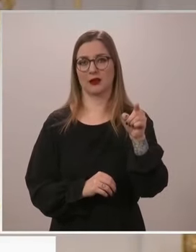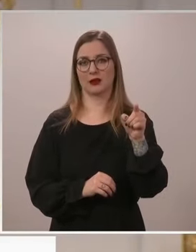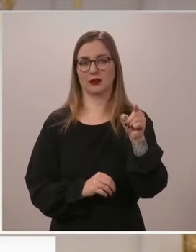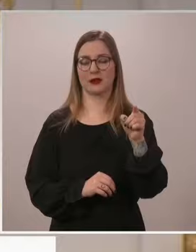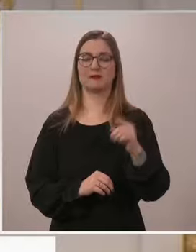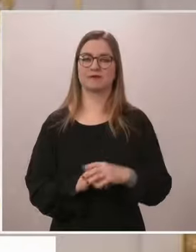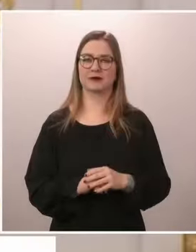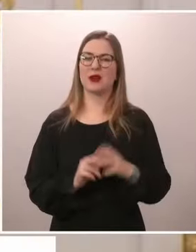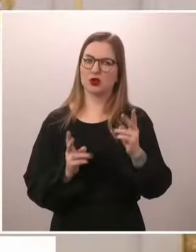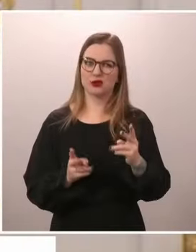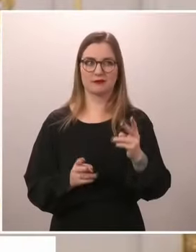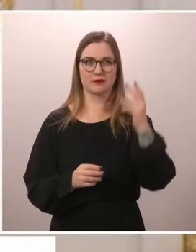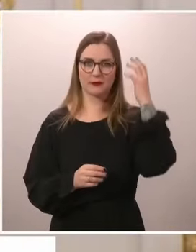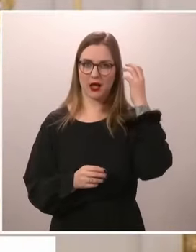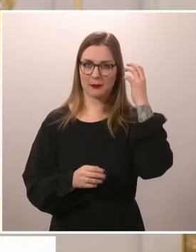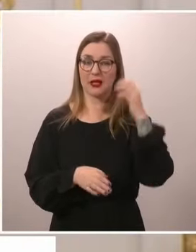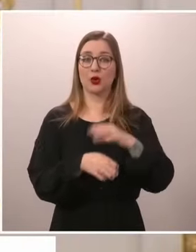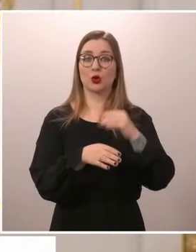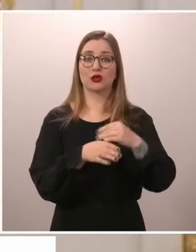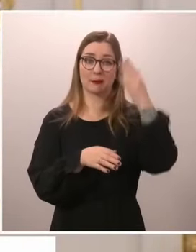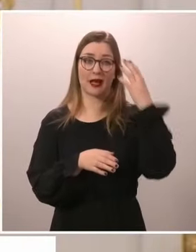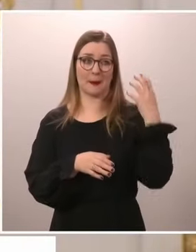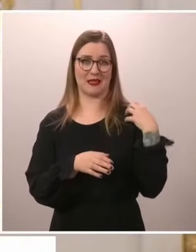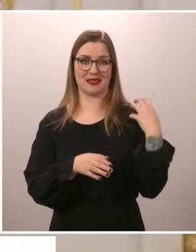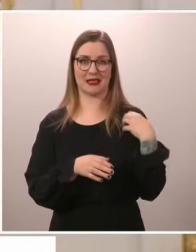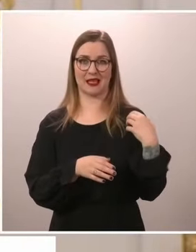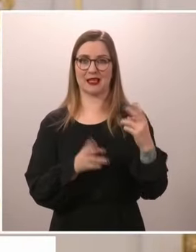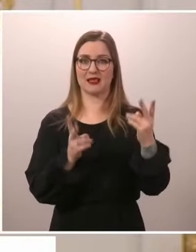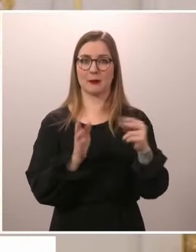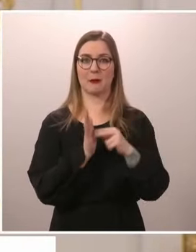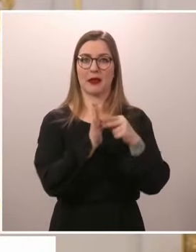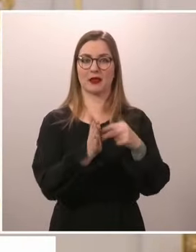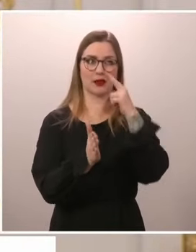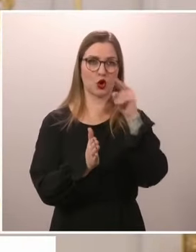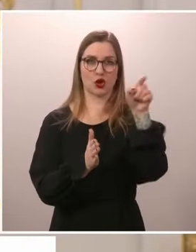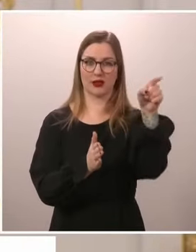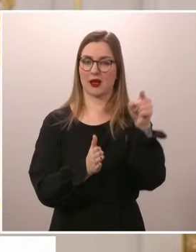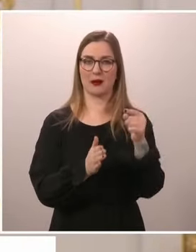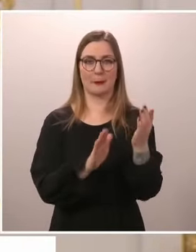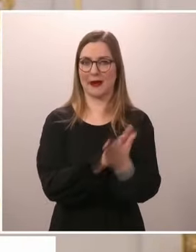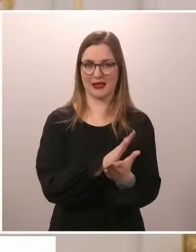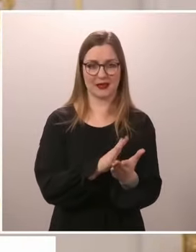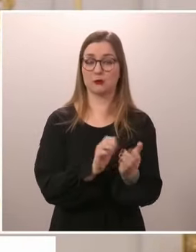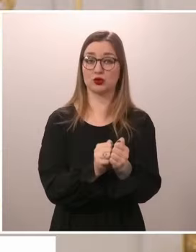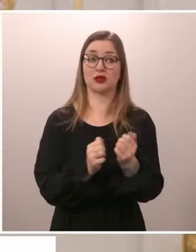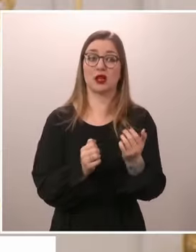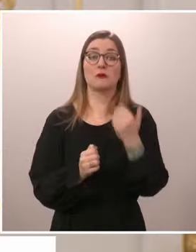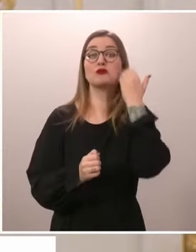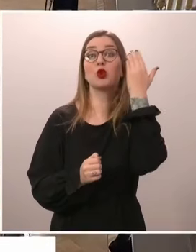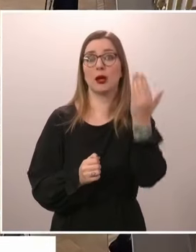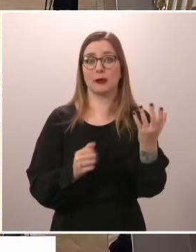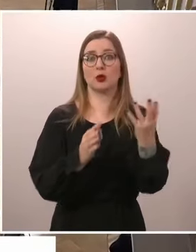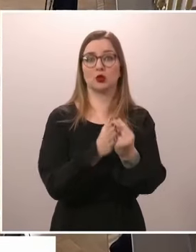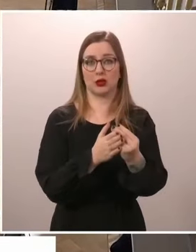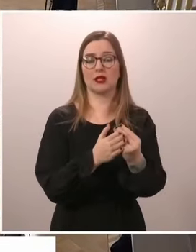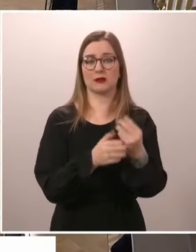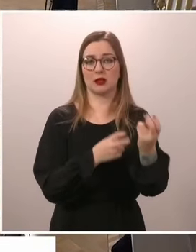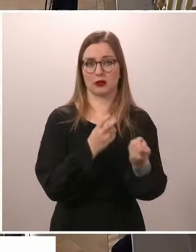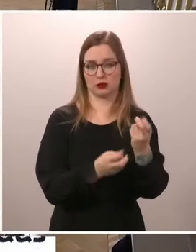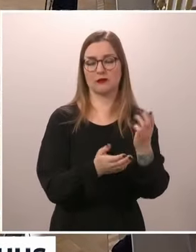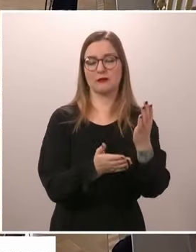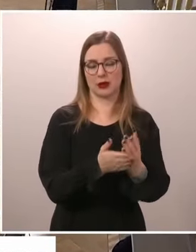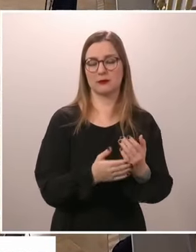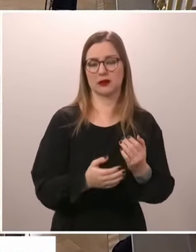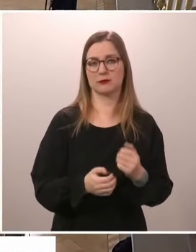Men vi kommer säkert att göra många resor tillsammans. Ja tässä tasavallan presidentti Sauli